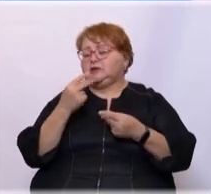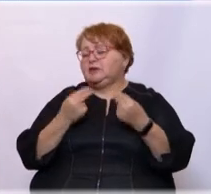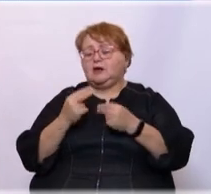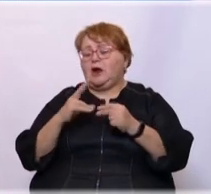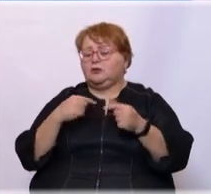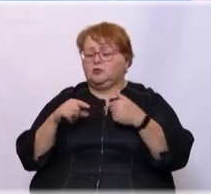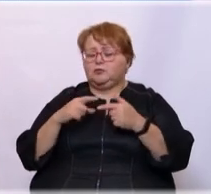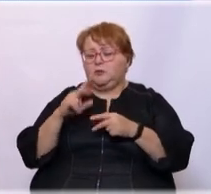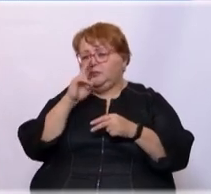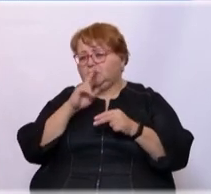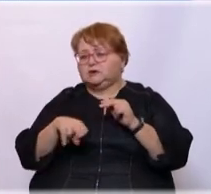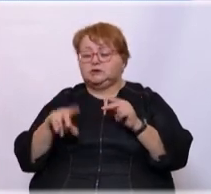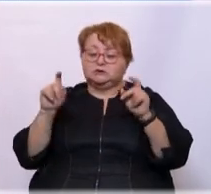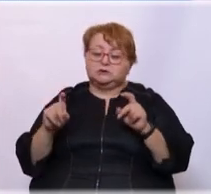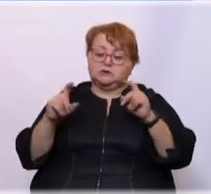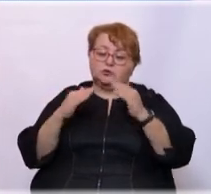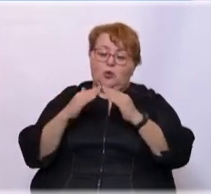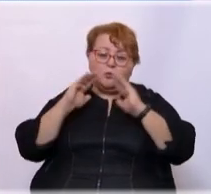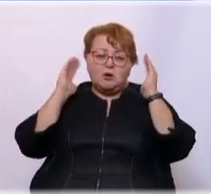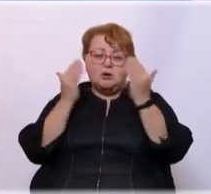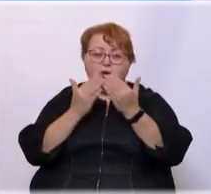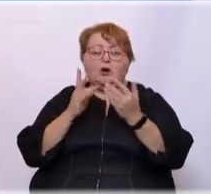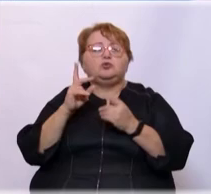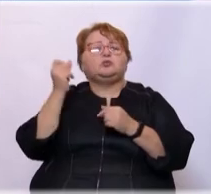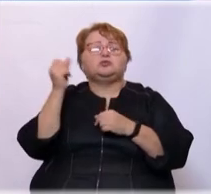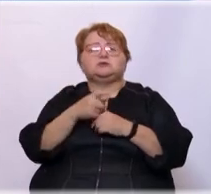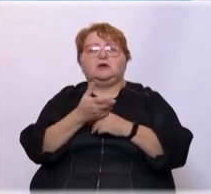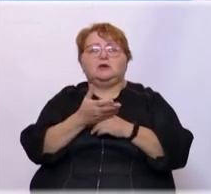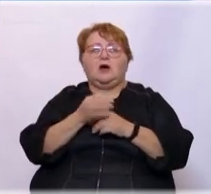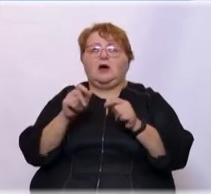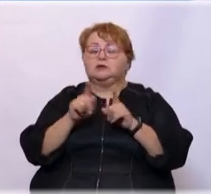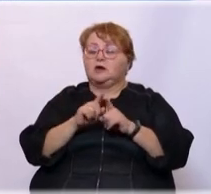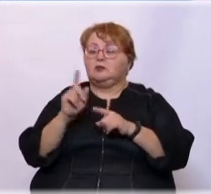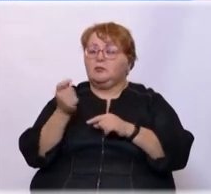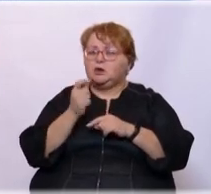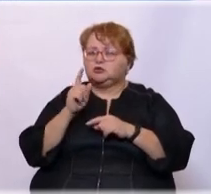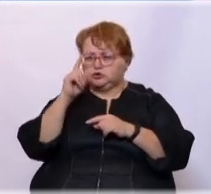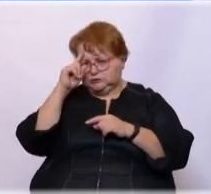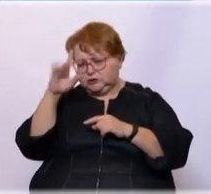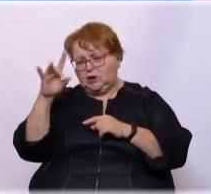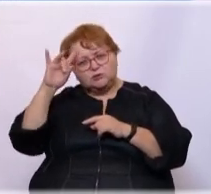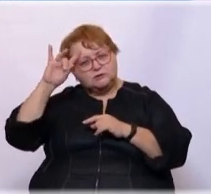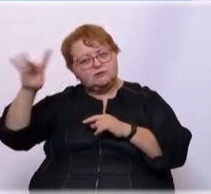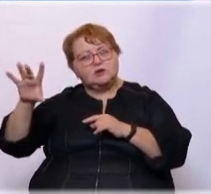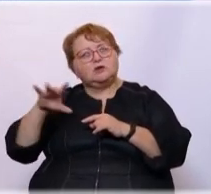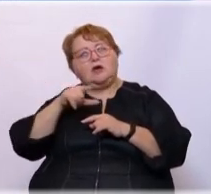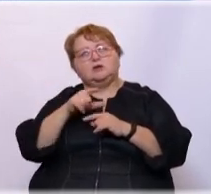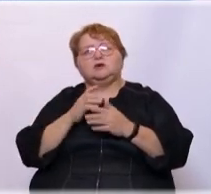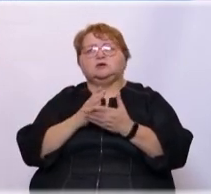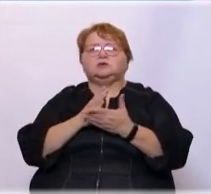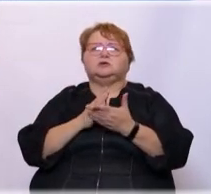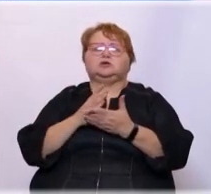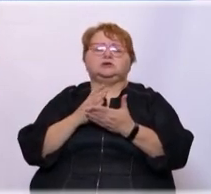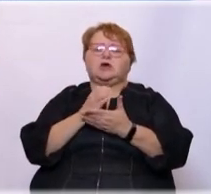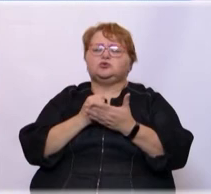его потеряли, ну, сидели дома, да, кто бы их знал. А так мало того, что их знают, мало того, что они тискополят, они заслуживаемость